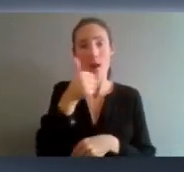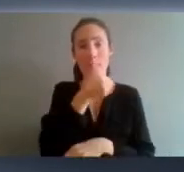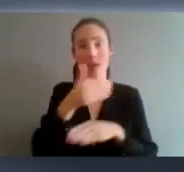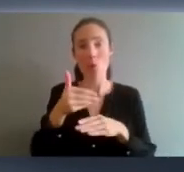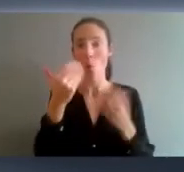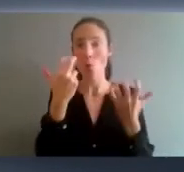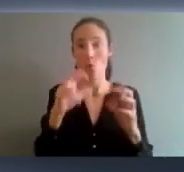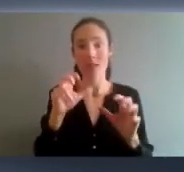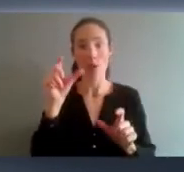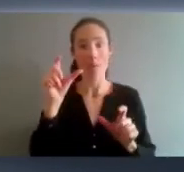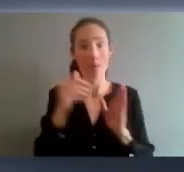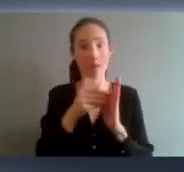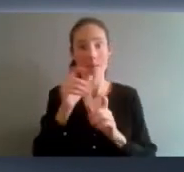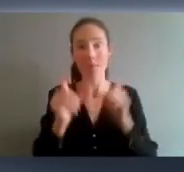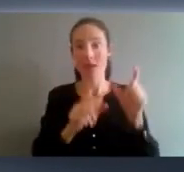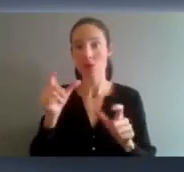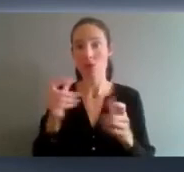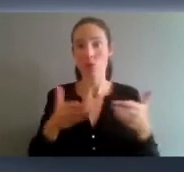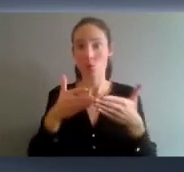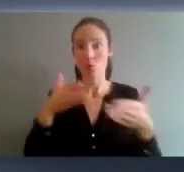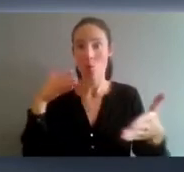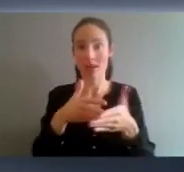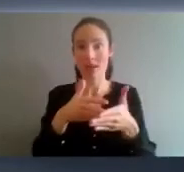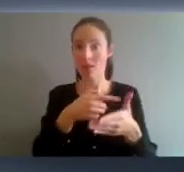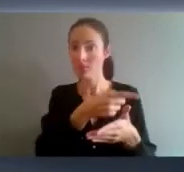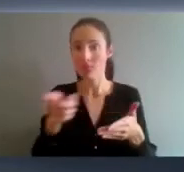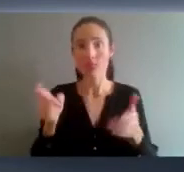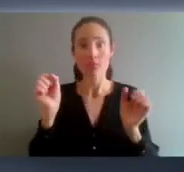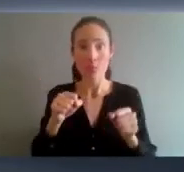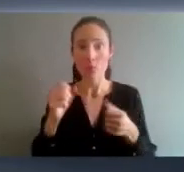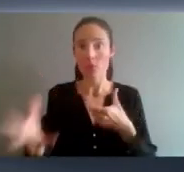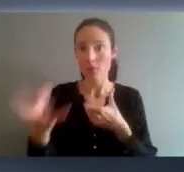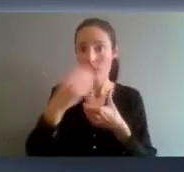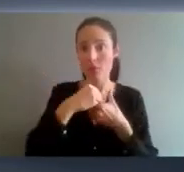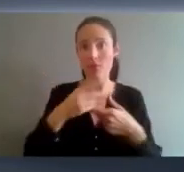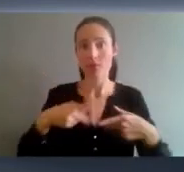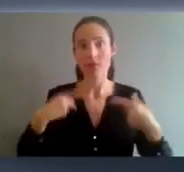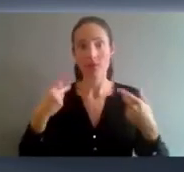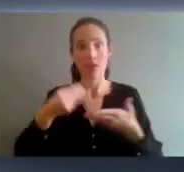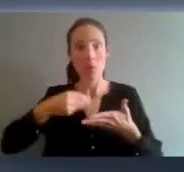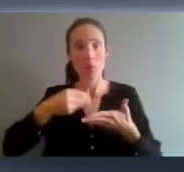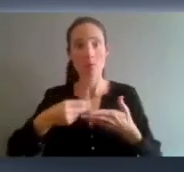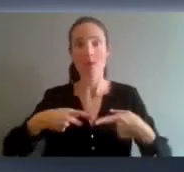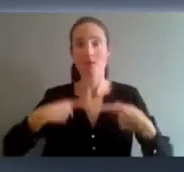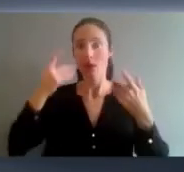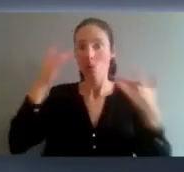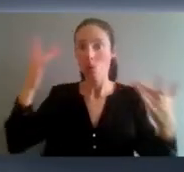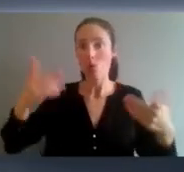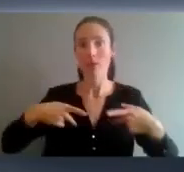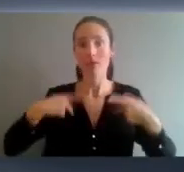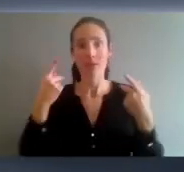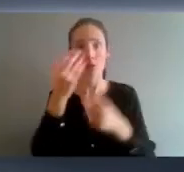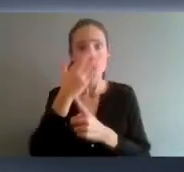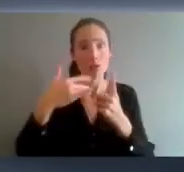situation de handicap, peuvent participer à la vie économique, à la vie culturelle, à la vie sociale.